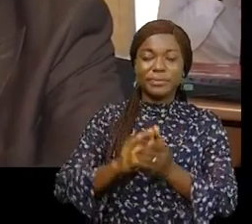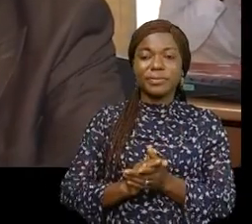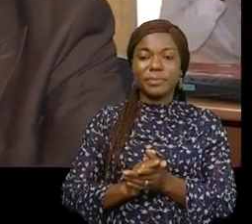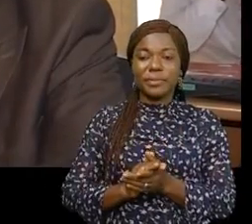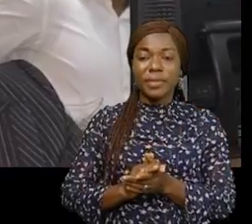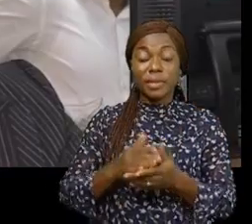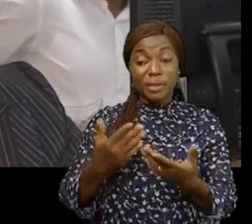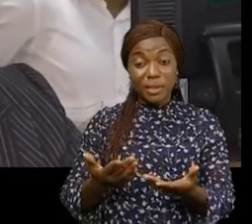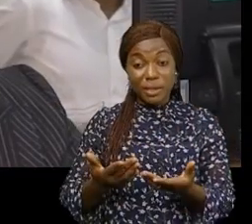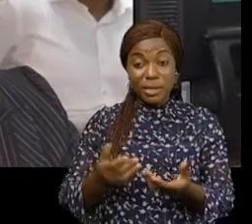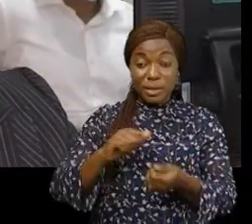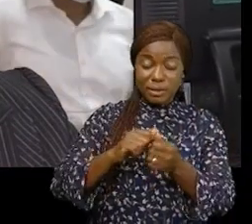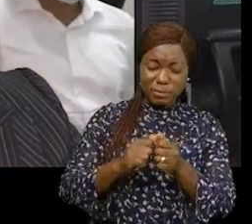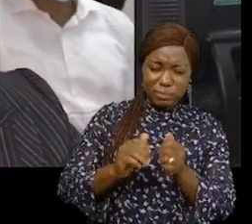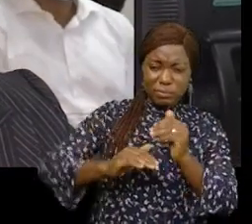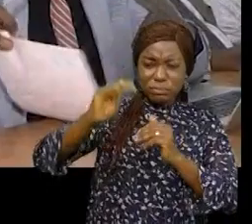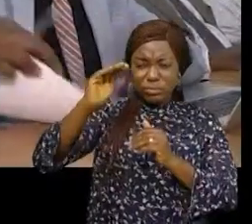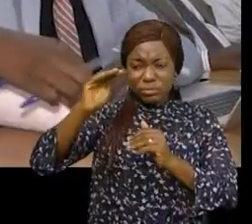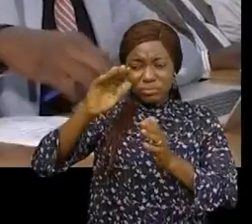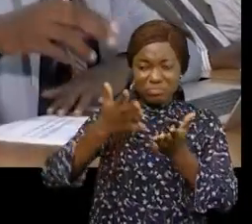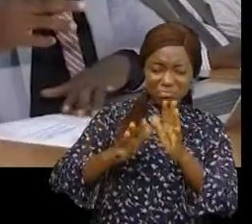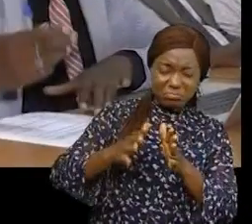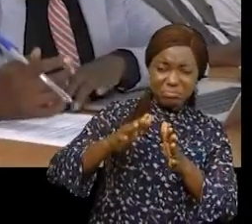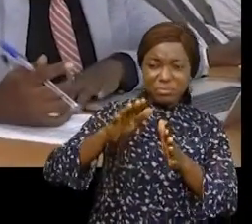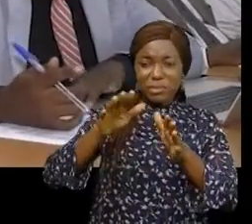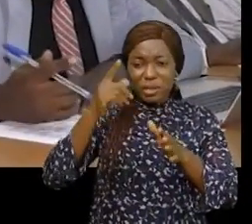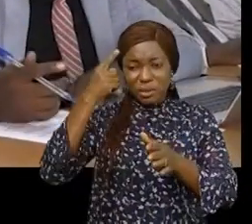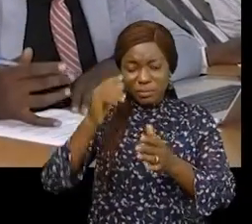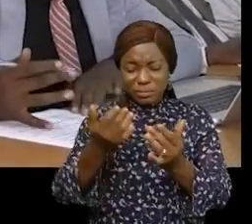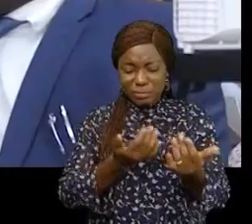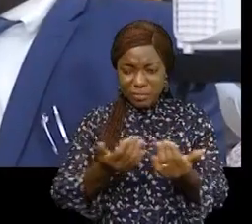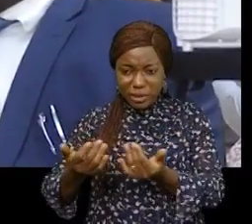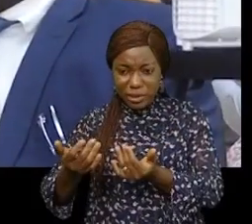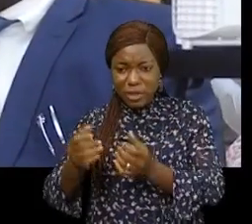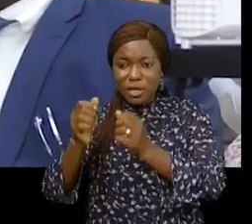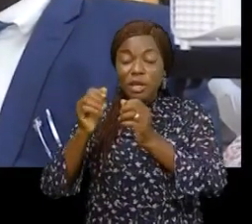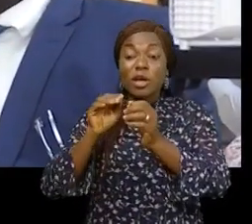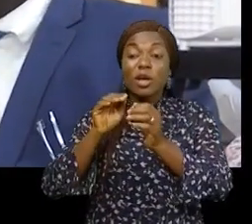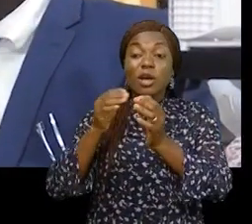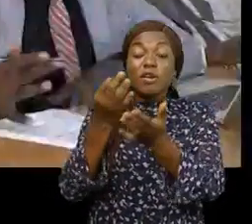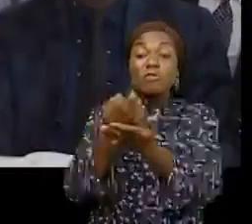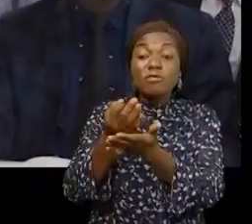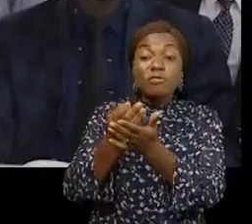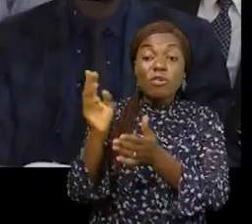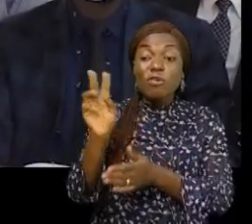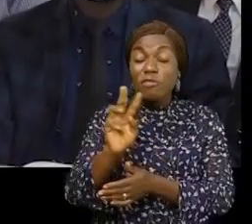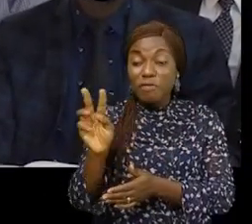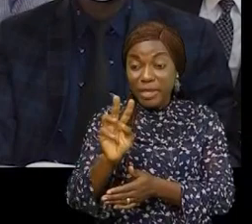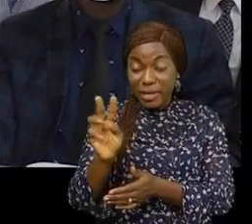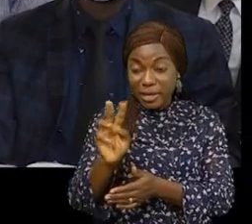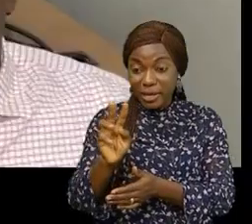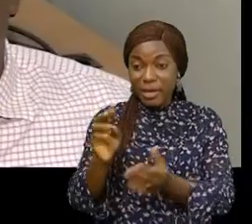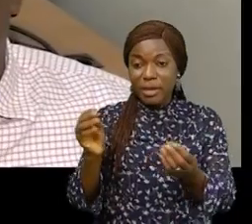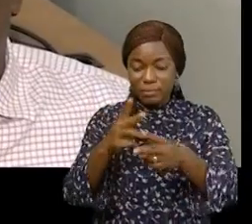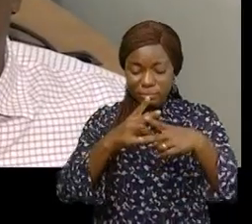risques moyens et les risques élevés s'avèrent indispensables pour la gestion du Fonds Vert. Le personnel du bureau central de coordination et de